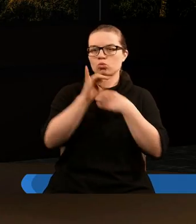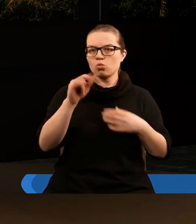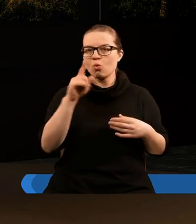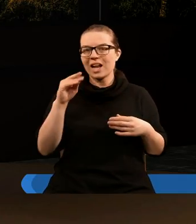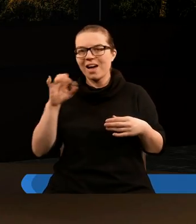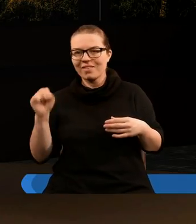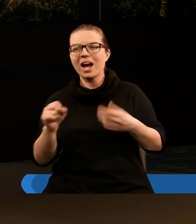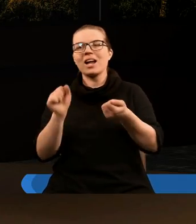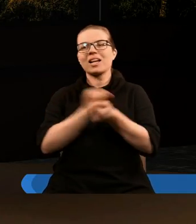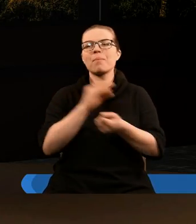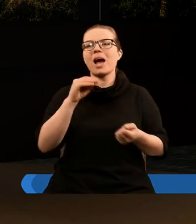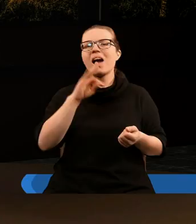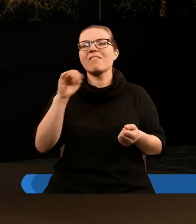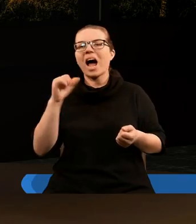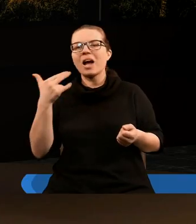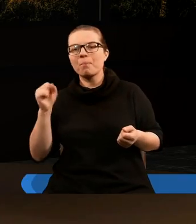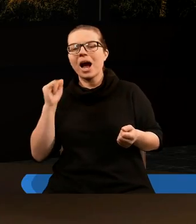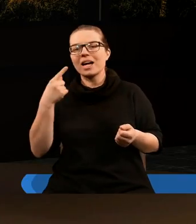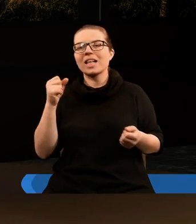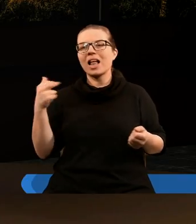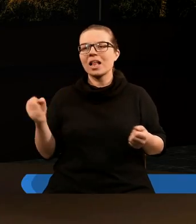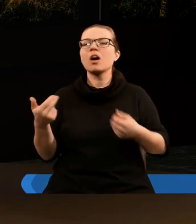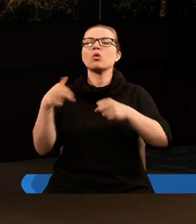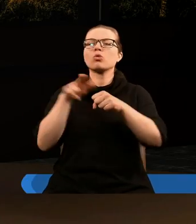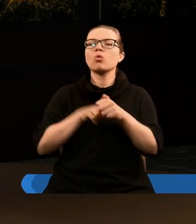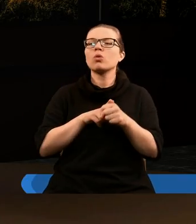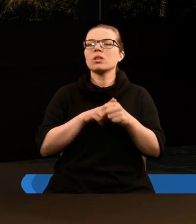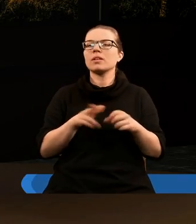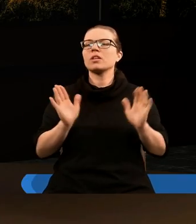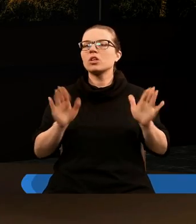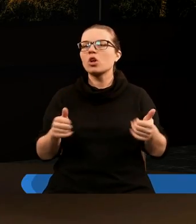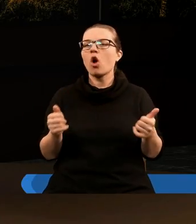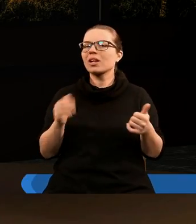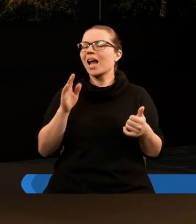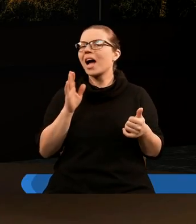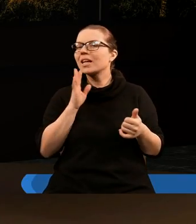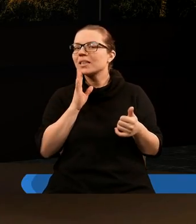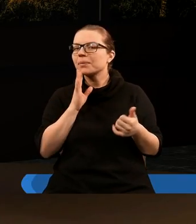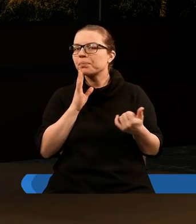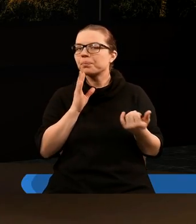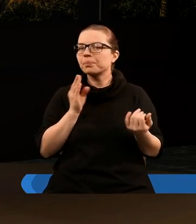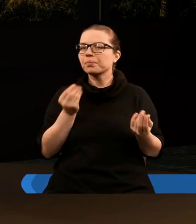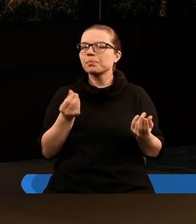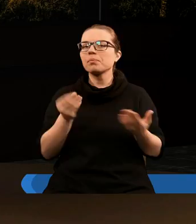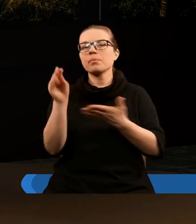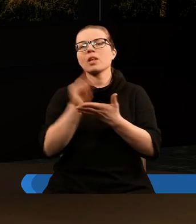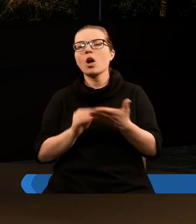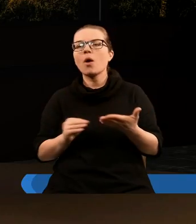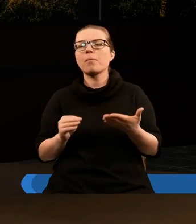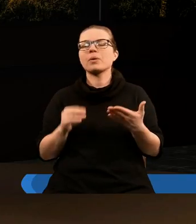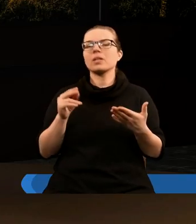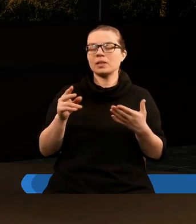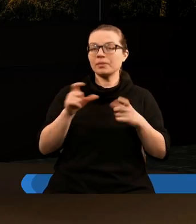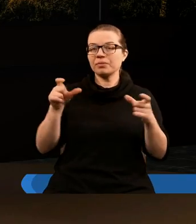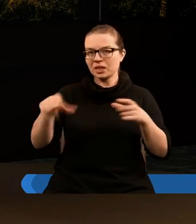zamiast Efraima i Dana, którzy zostali opisani na